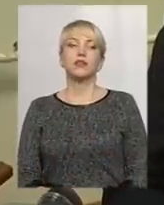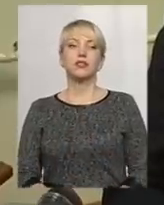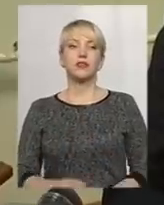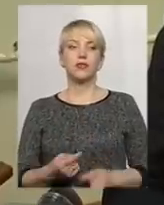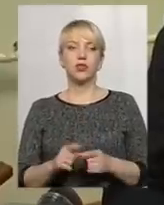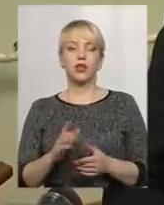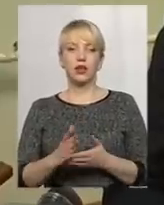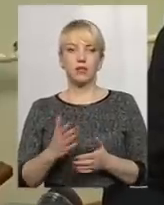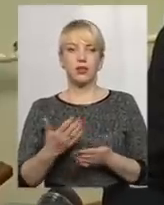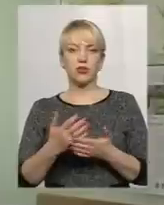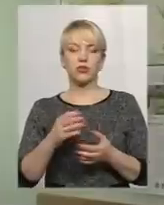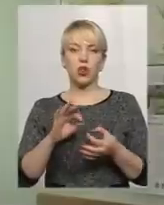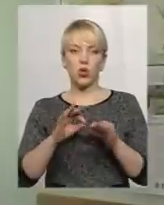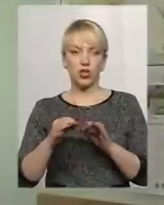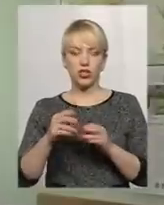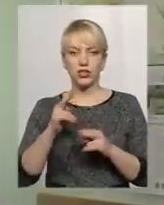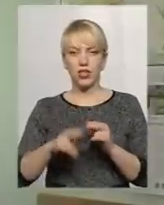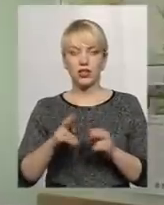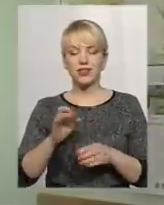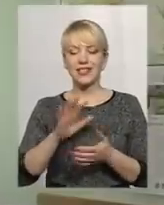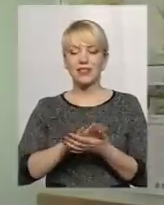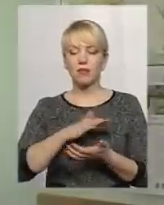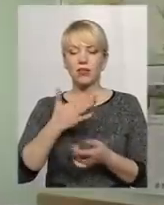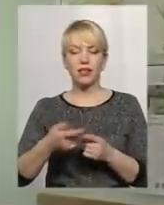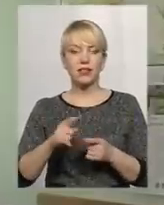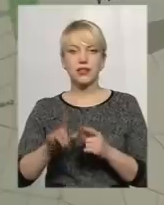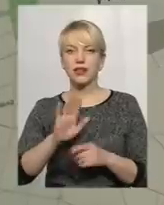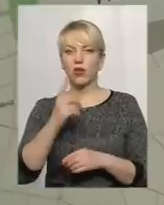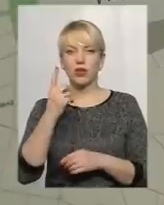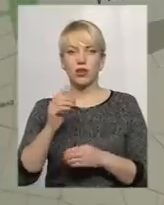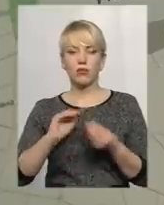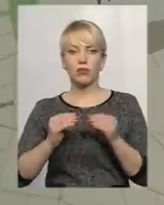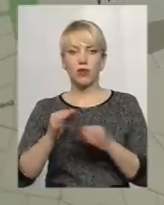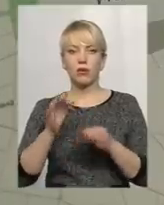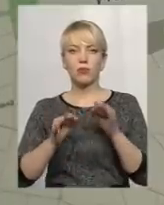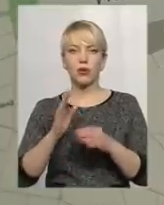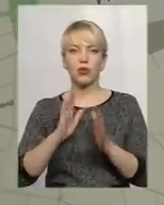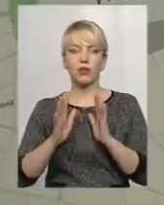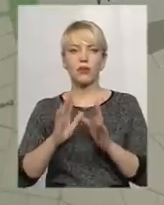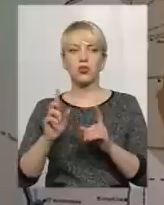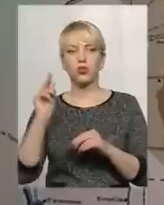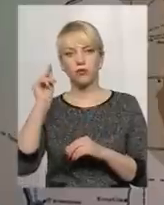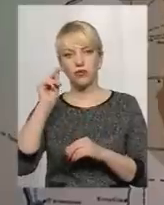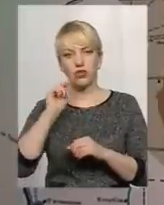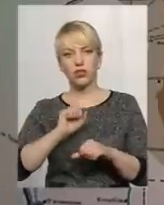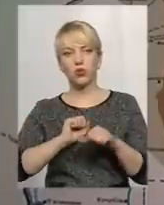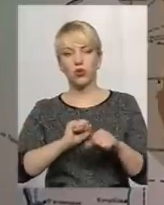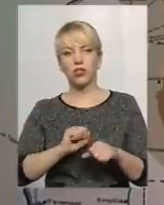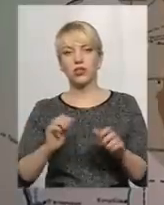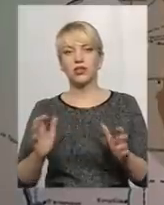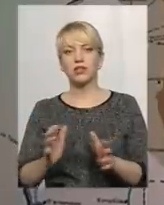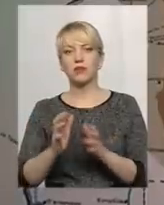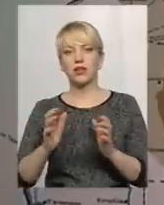логічного закінчення, звичайно. Однак сміття – це не єдині проблеми природного парку. Щоб вивчати, охороняти та